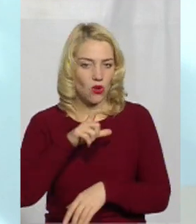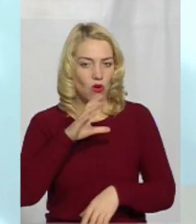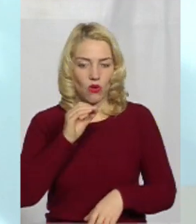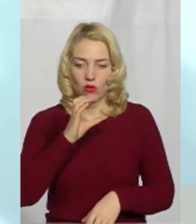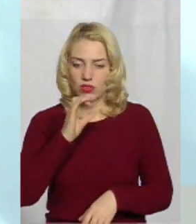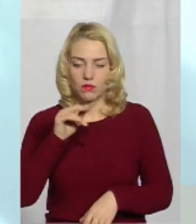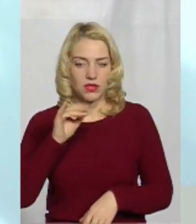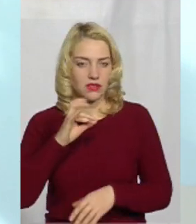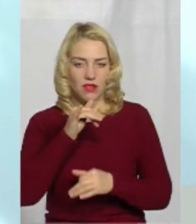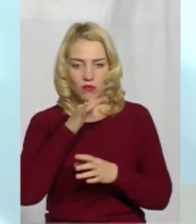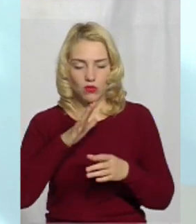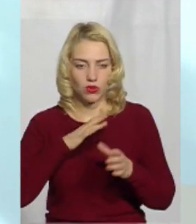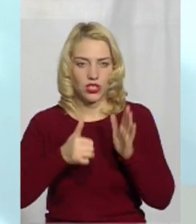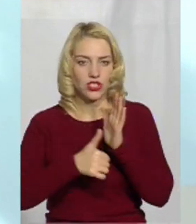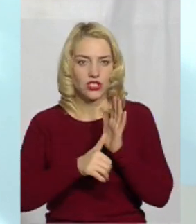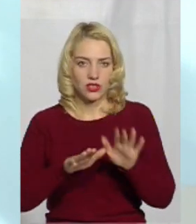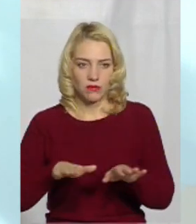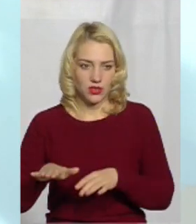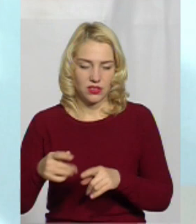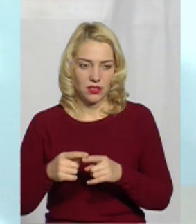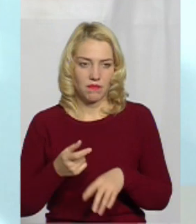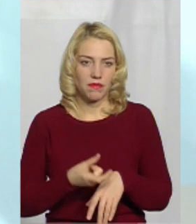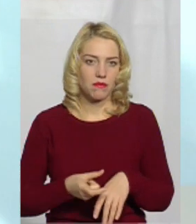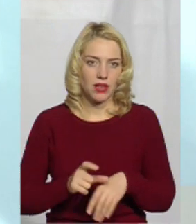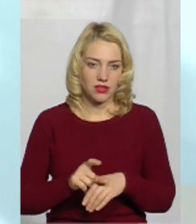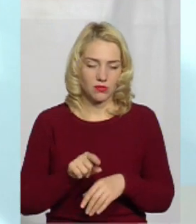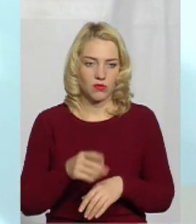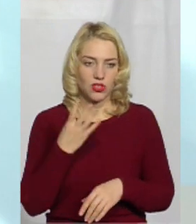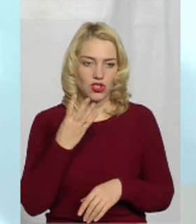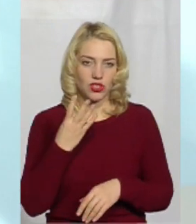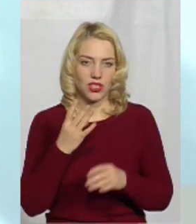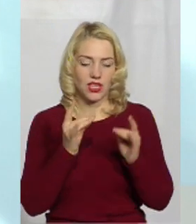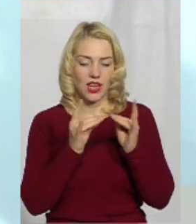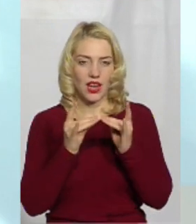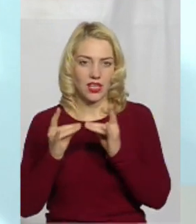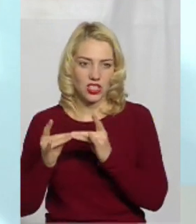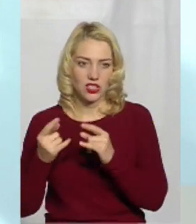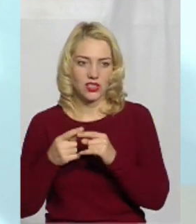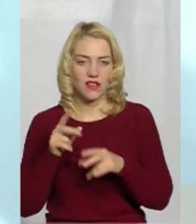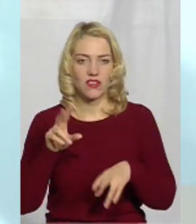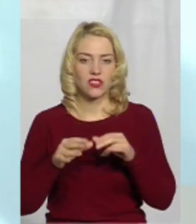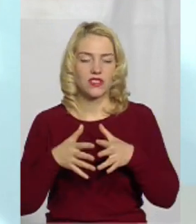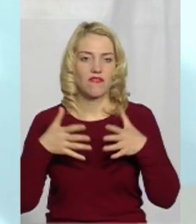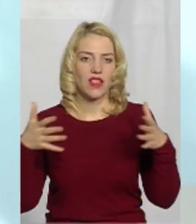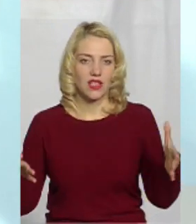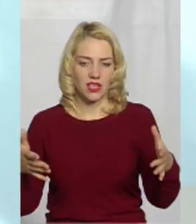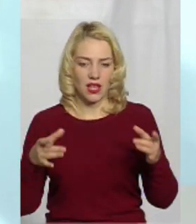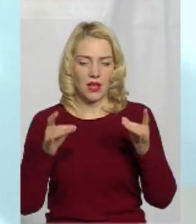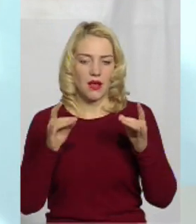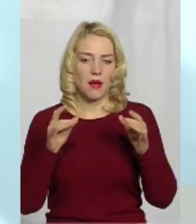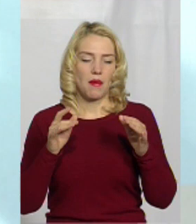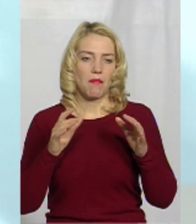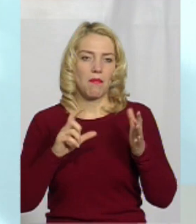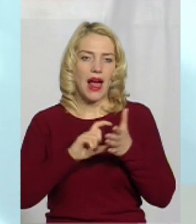може мати шестимісних палат. Максимум в хосписі це чотири ліжка і то це вже велика палата для таких